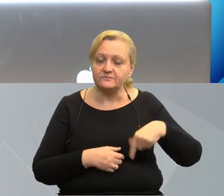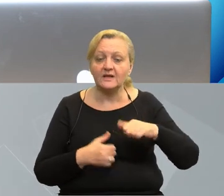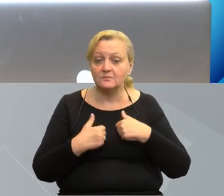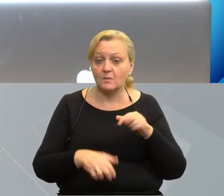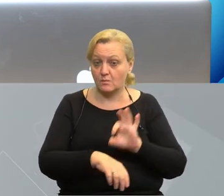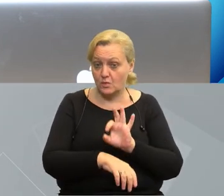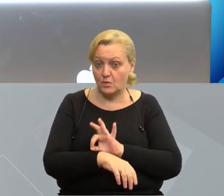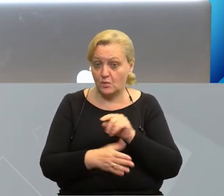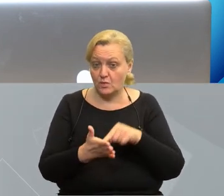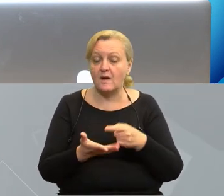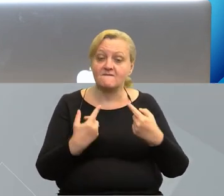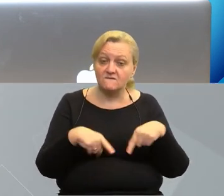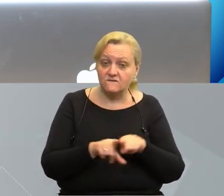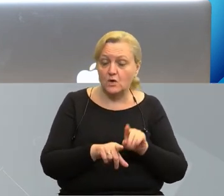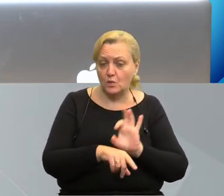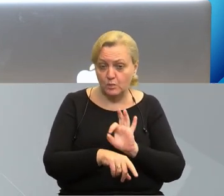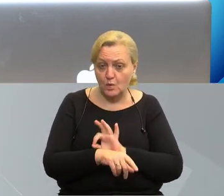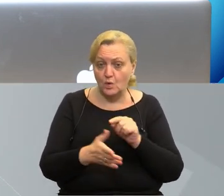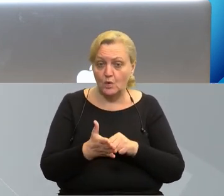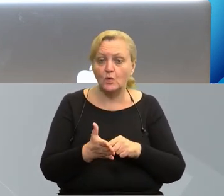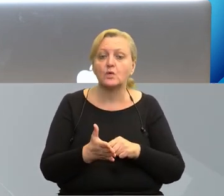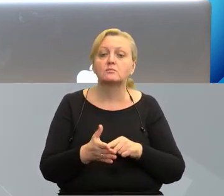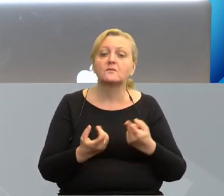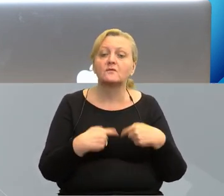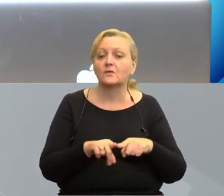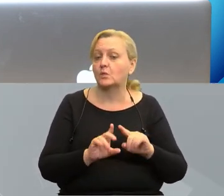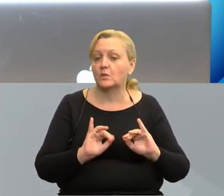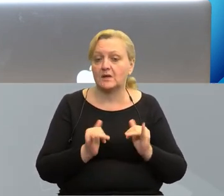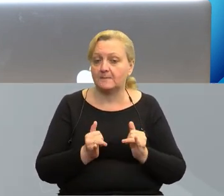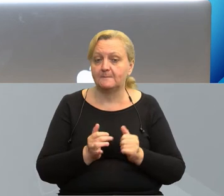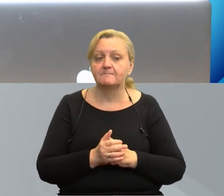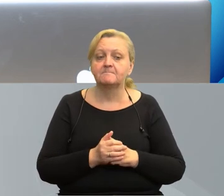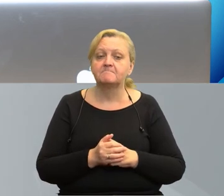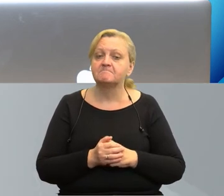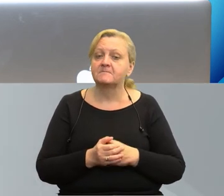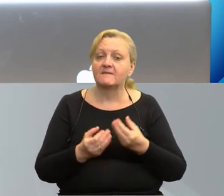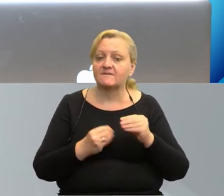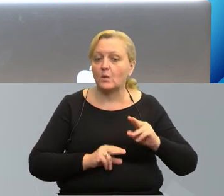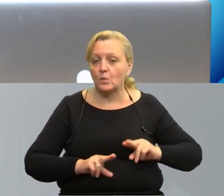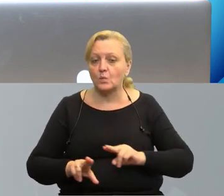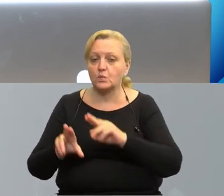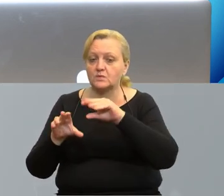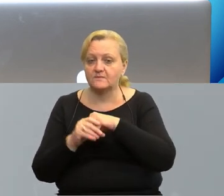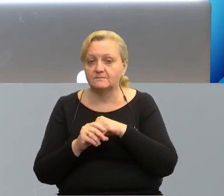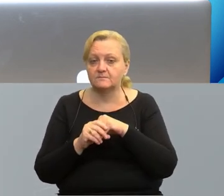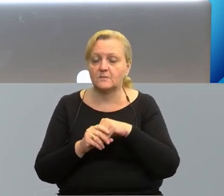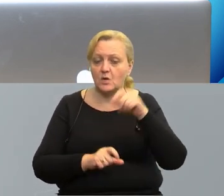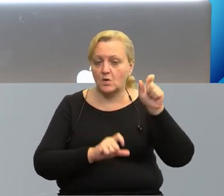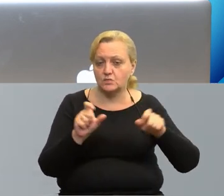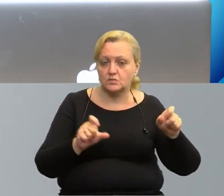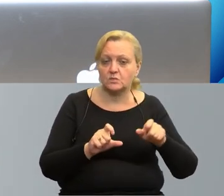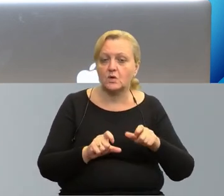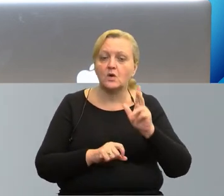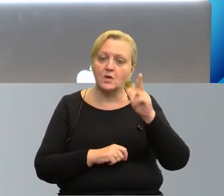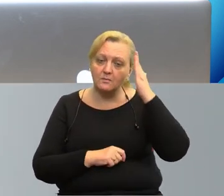projekty, czy realizacja projektów odbywała się z większym udziałem osób,